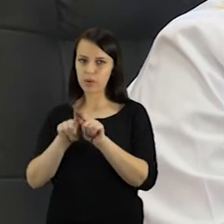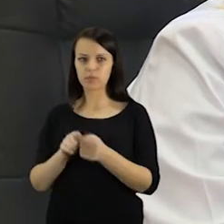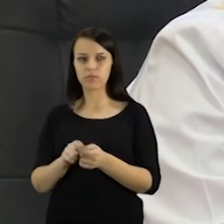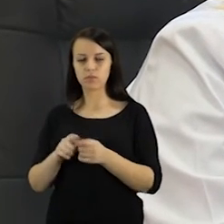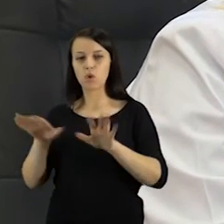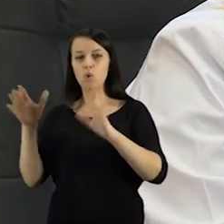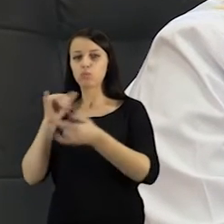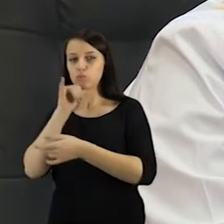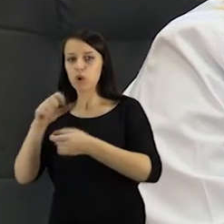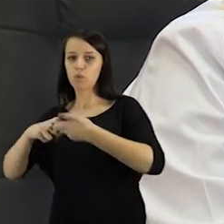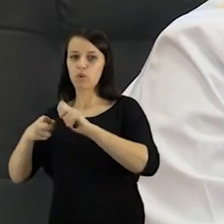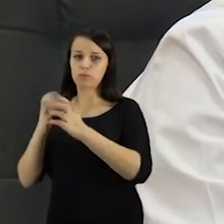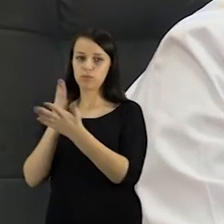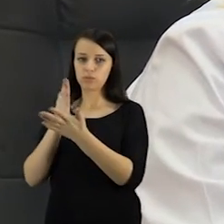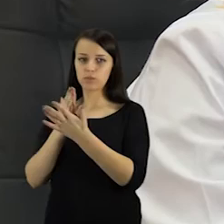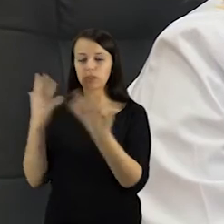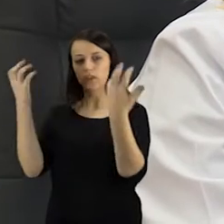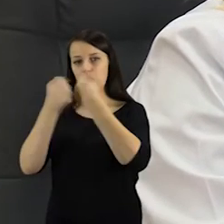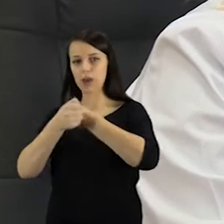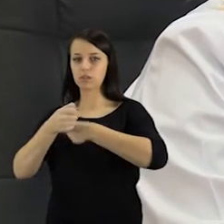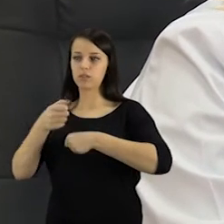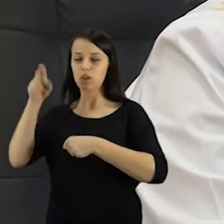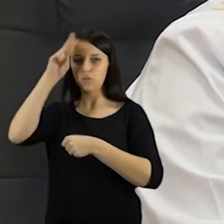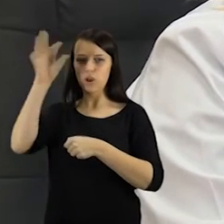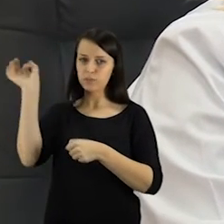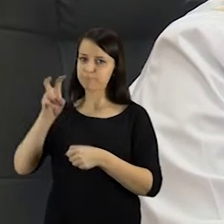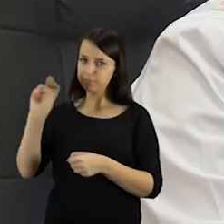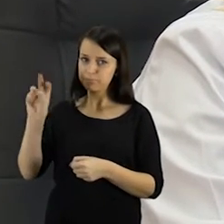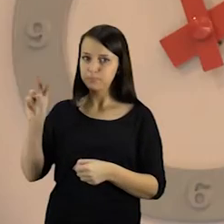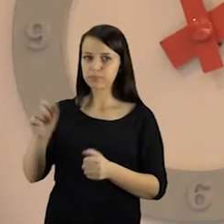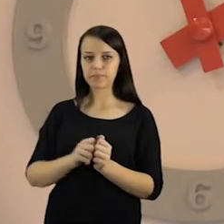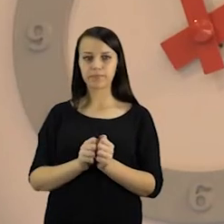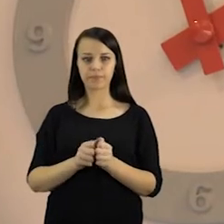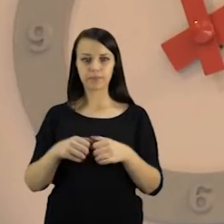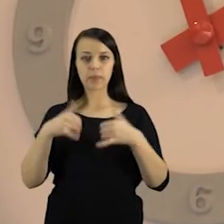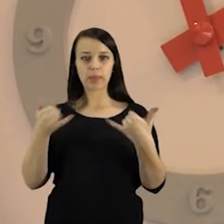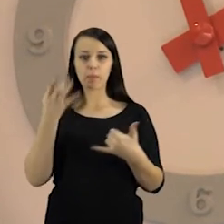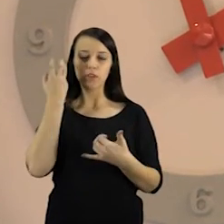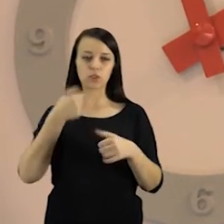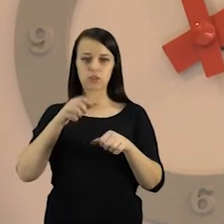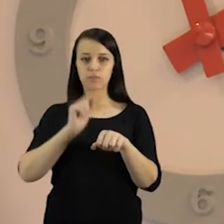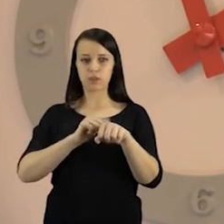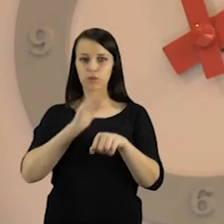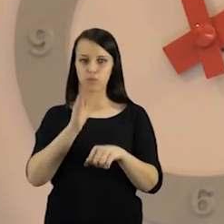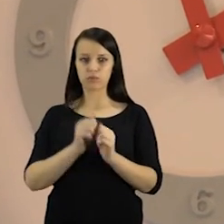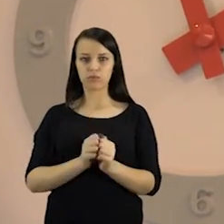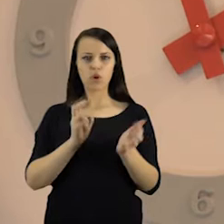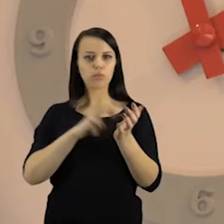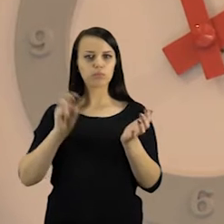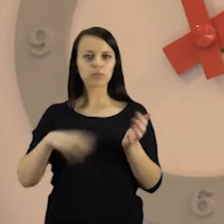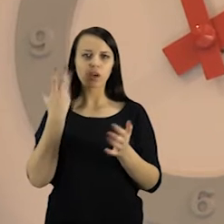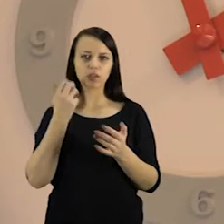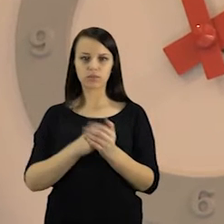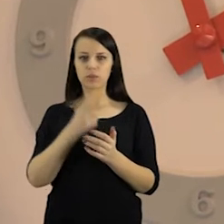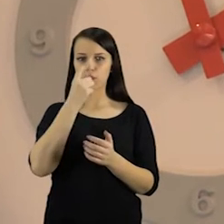šlapinimus su sutrikimu, padažinėje tas naktinis šlapinimasis. Žiemos laikas tradiciškai bus atšūktas kovo paskutinį